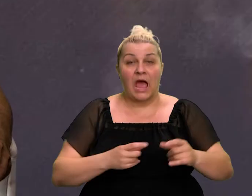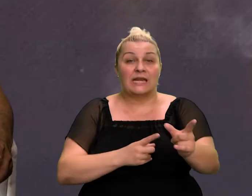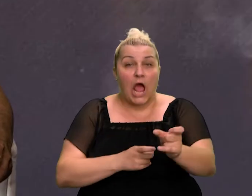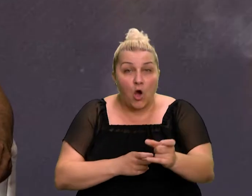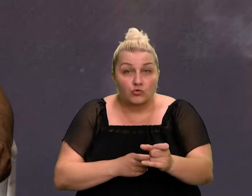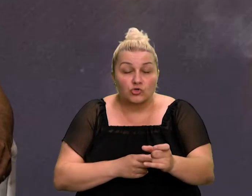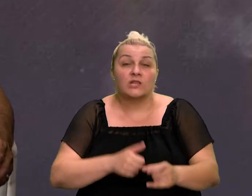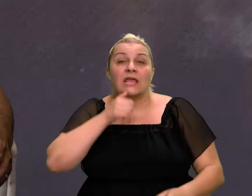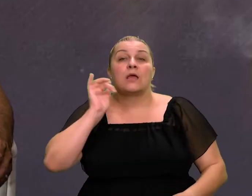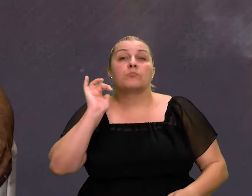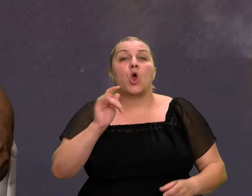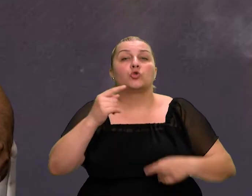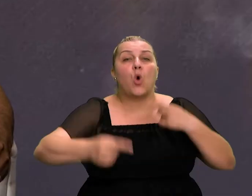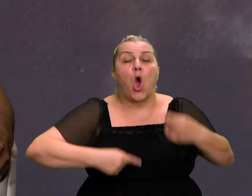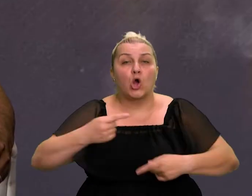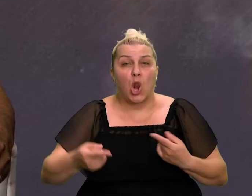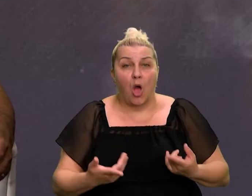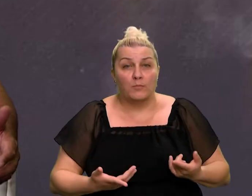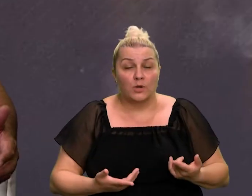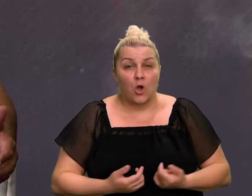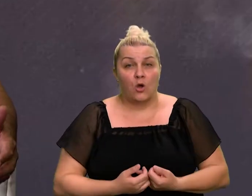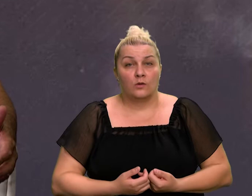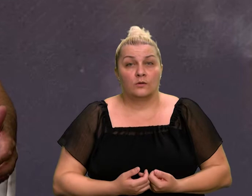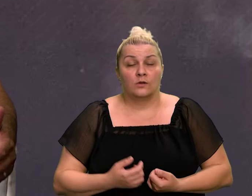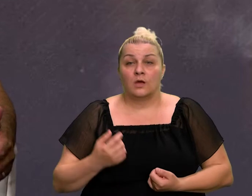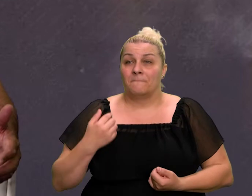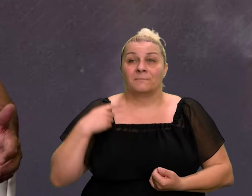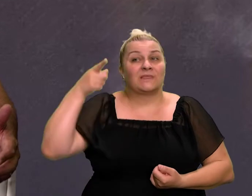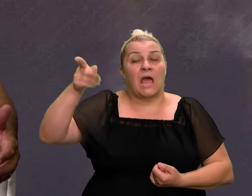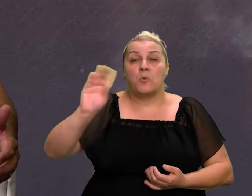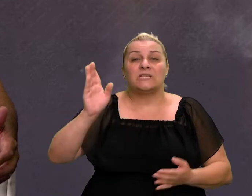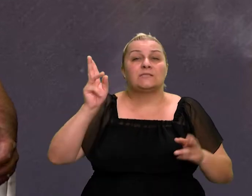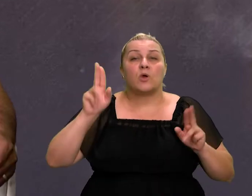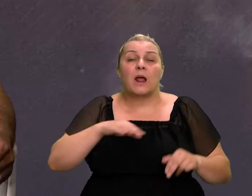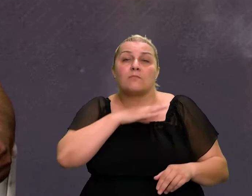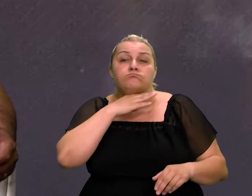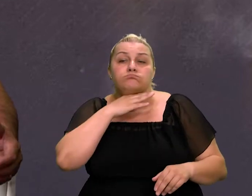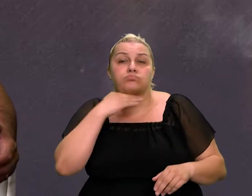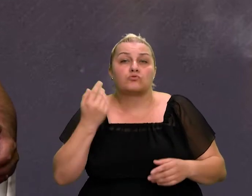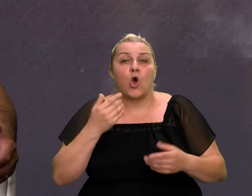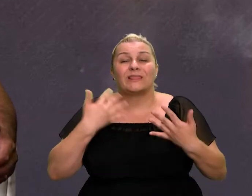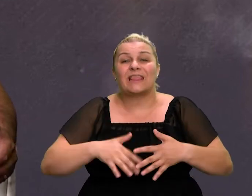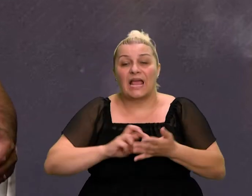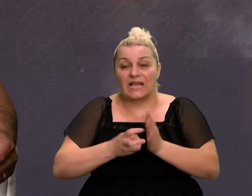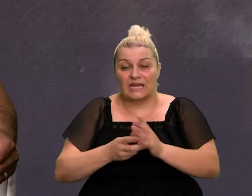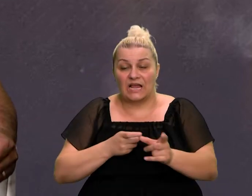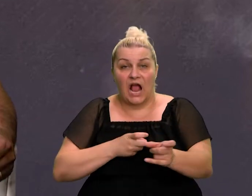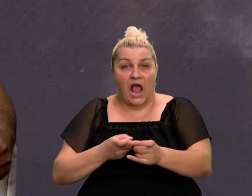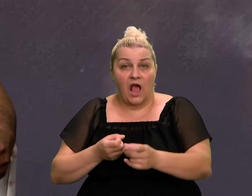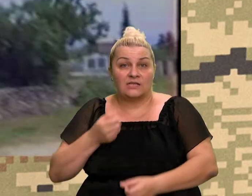i protuoklop. Znači, mi nismo imali tamo neku tehniku koju ste se vi mogli brali. Znači, sva ta tehnika je bila